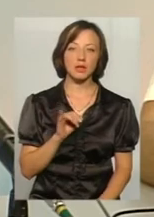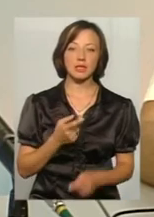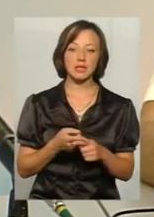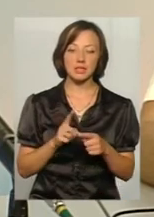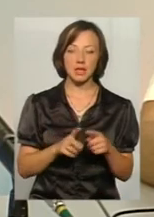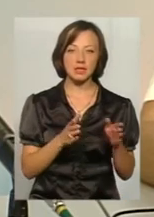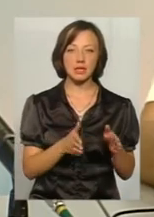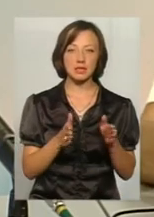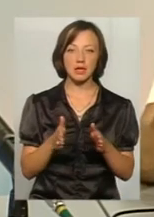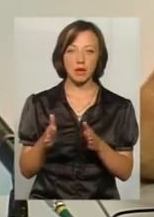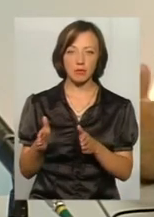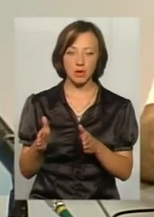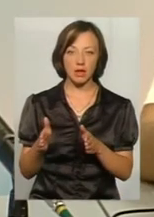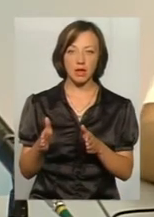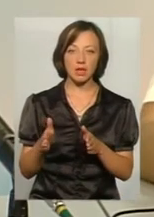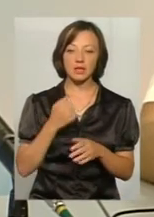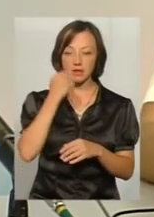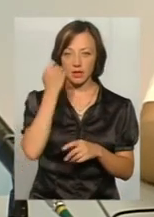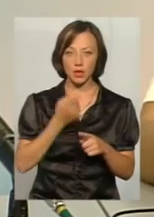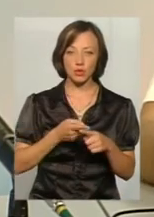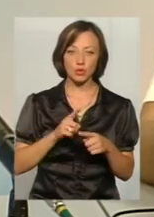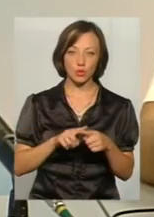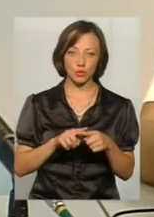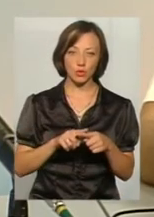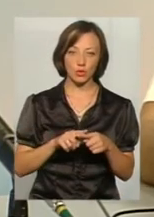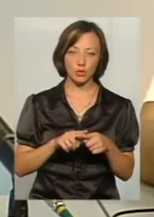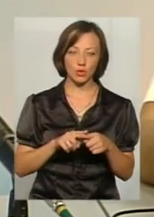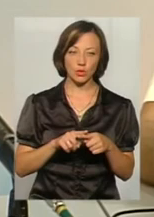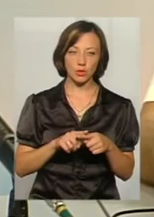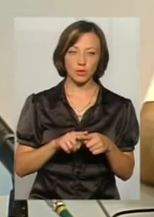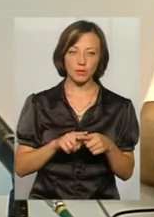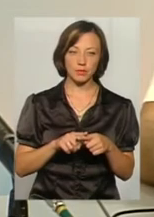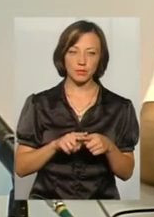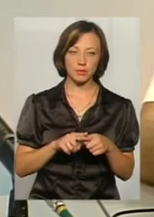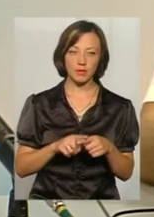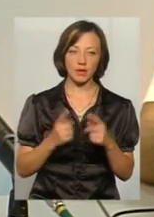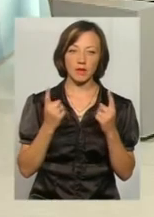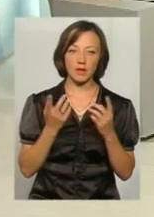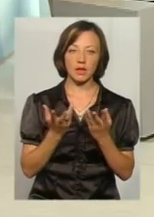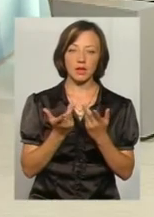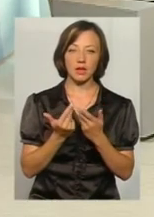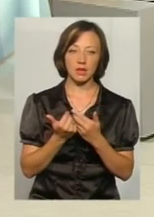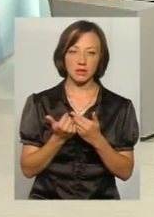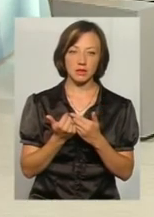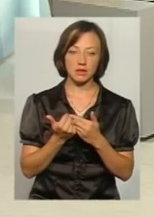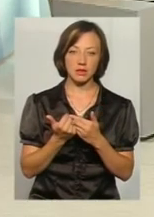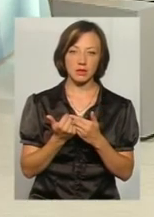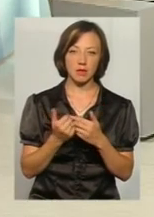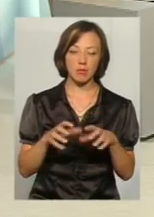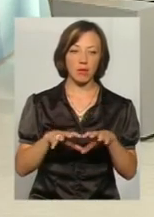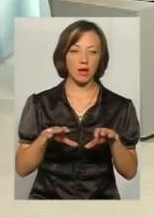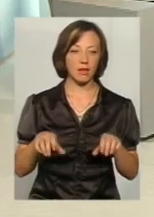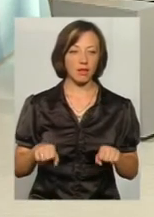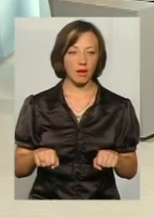ця система, завдяки цій системі, скажімо, велика кількість майна,